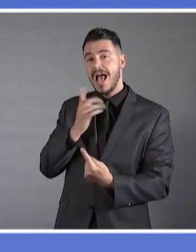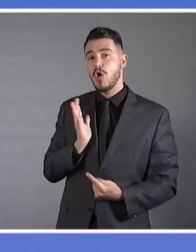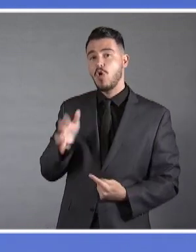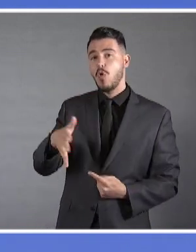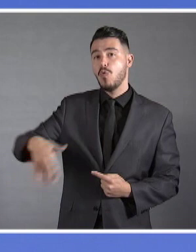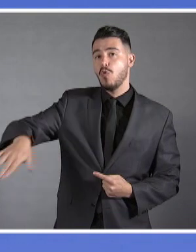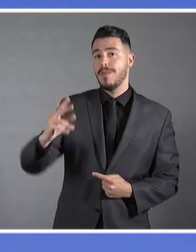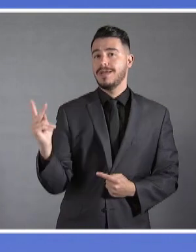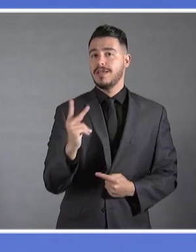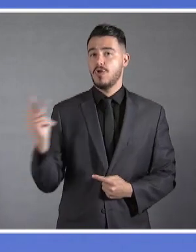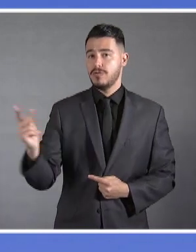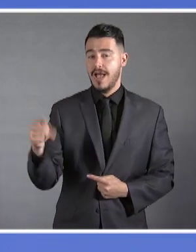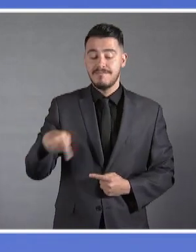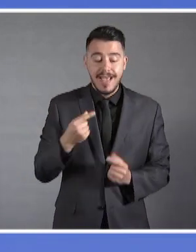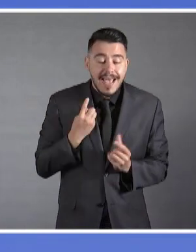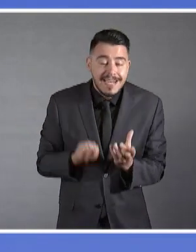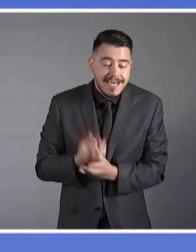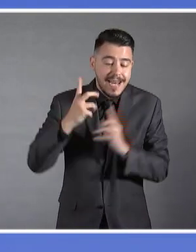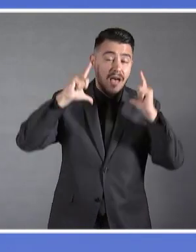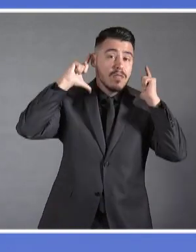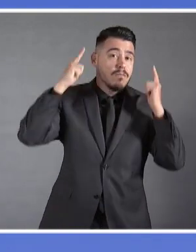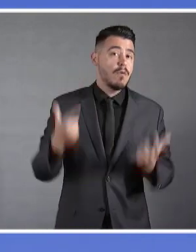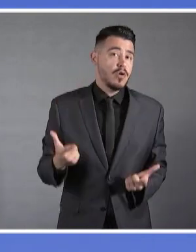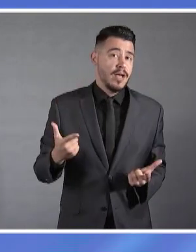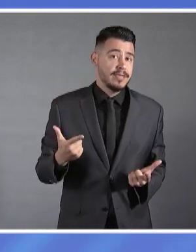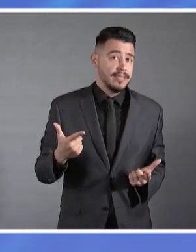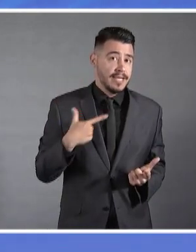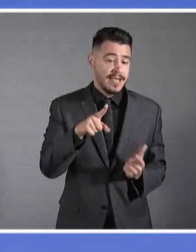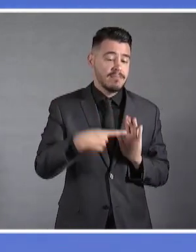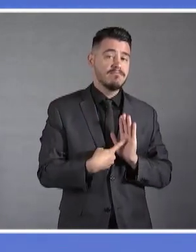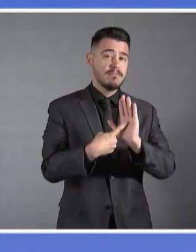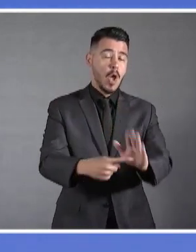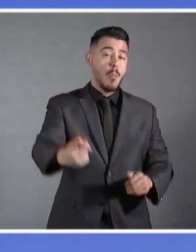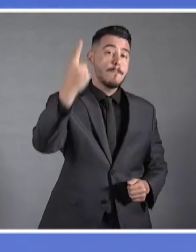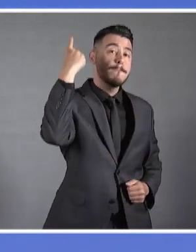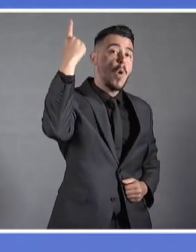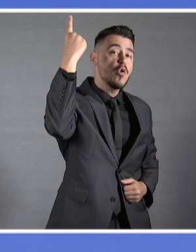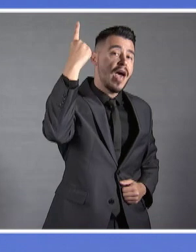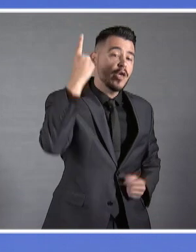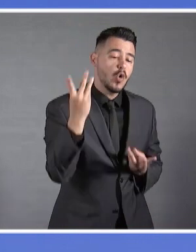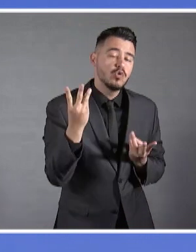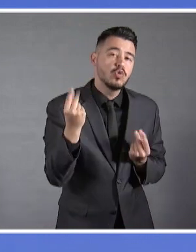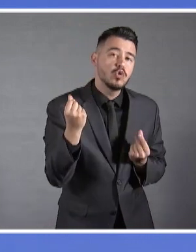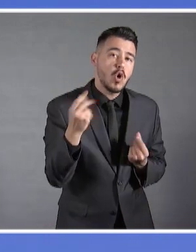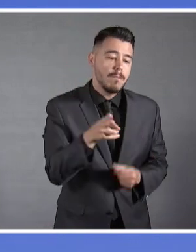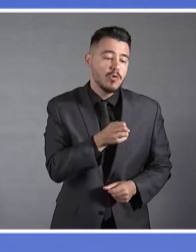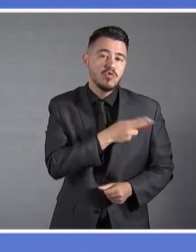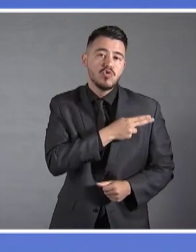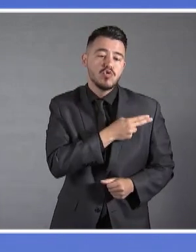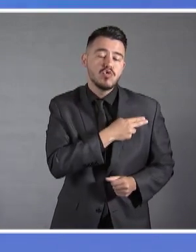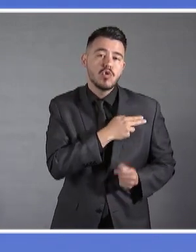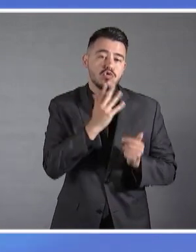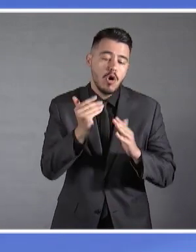προβάλλει ξανά ως ο μοναδικός ασφαλής οδηγός για την Ελλάδα στα αχαρτογράφητα νερά